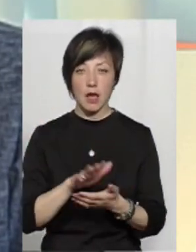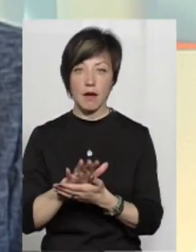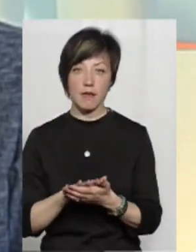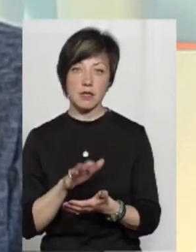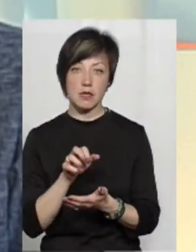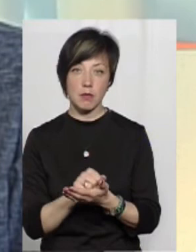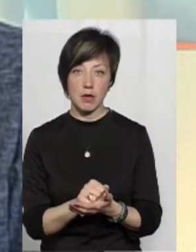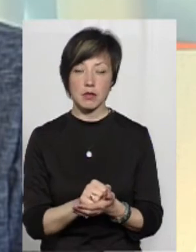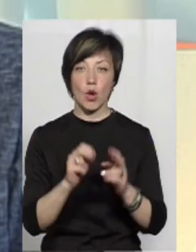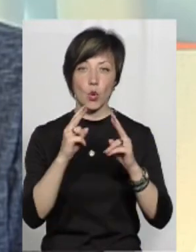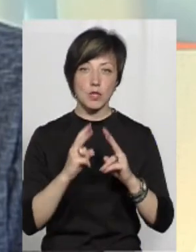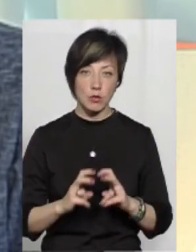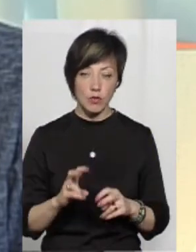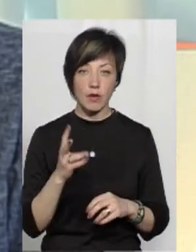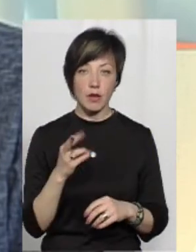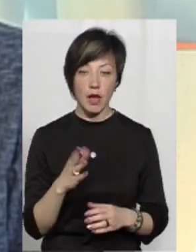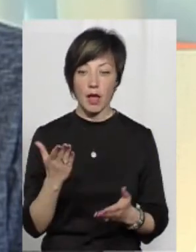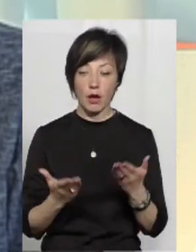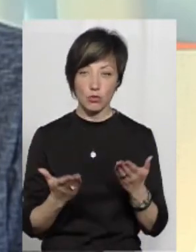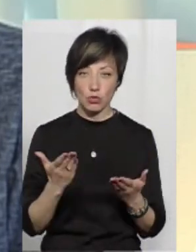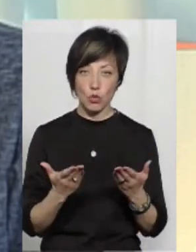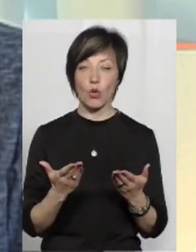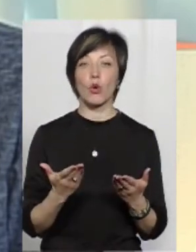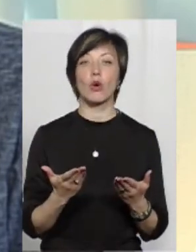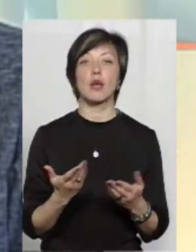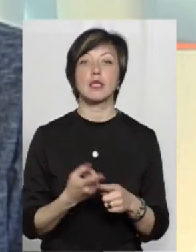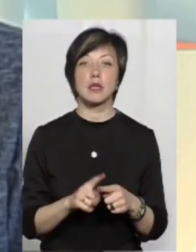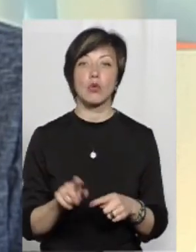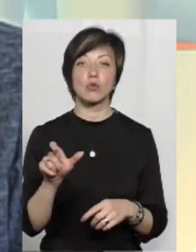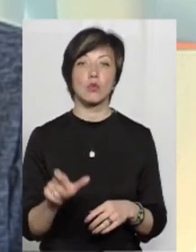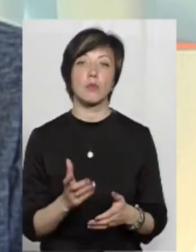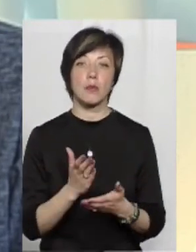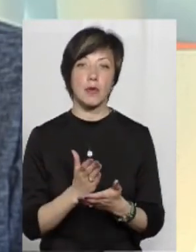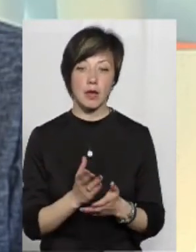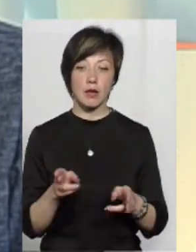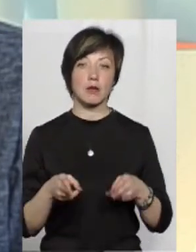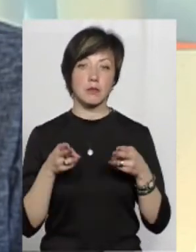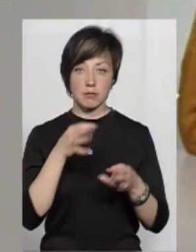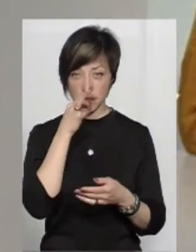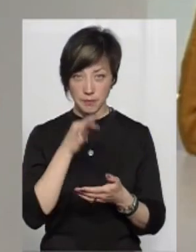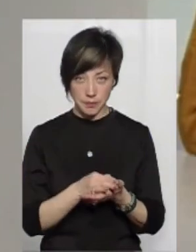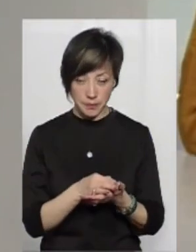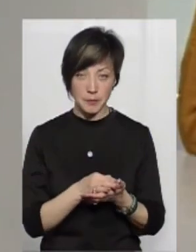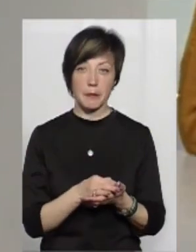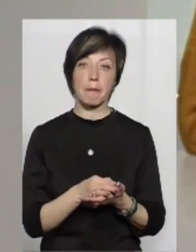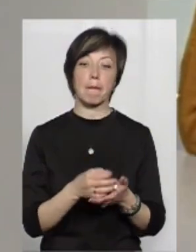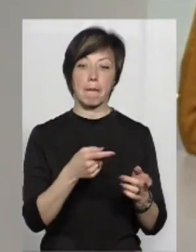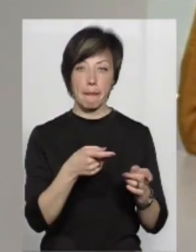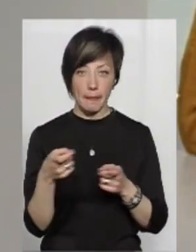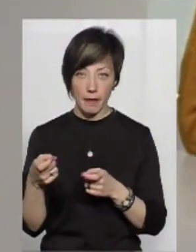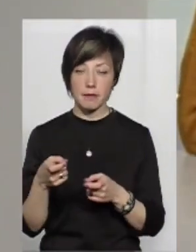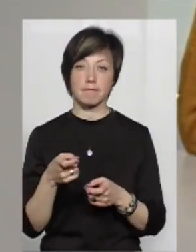вони здійснюються розслідування. Якщо ця особа є суб'єктом кримінальної відповідальності, її